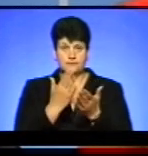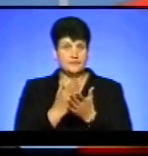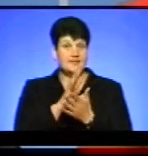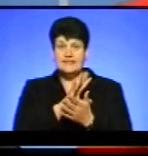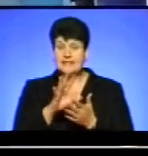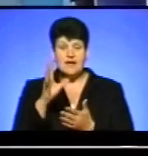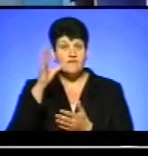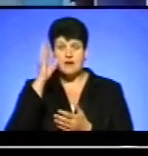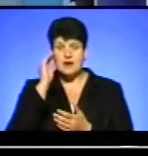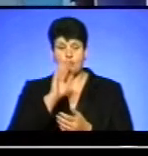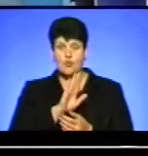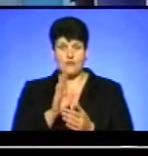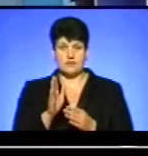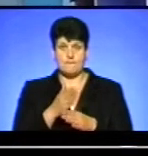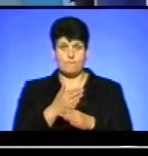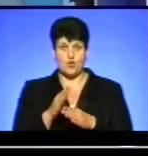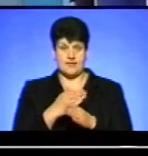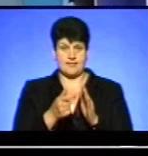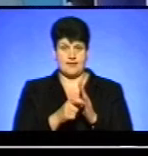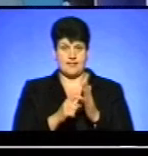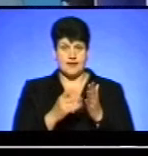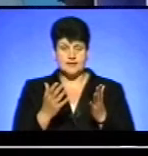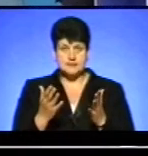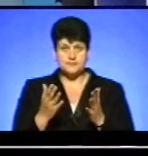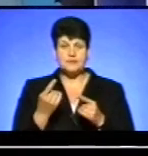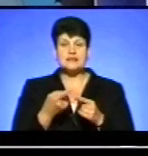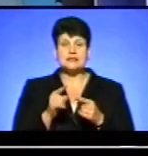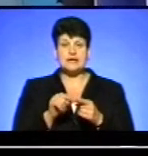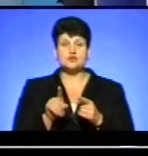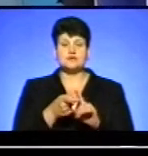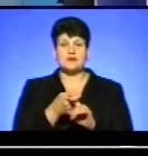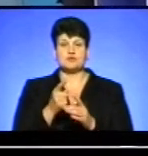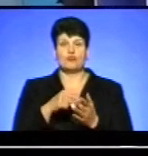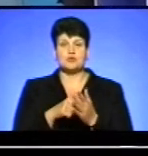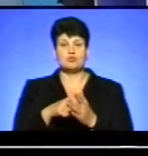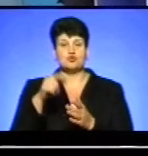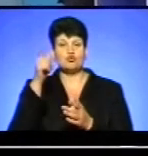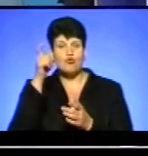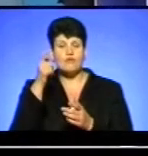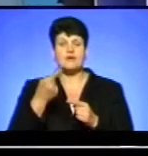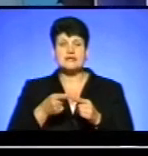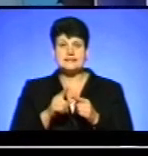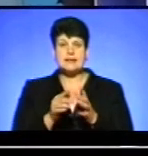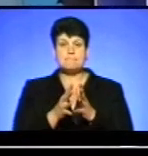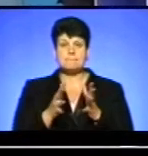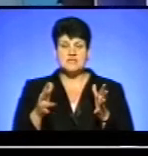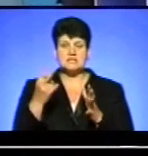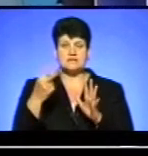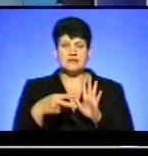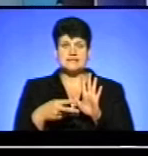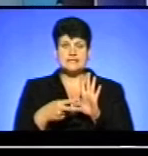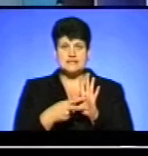не врахована поділ на класи. Те, що стосується міста Чорткова, на даний час це більше 27